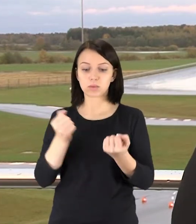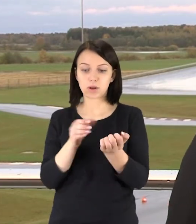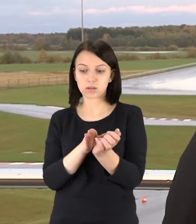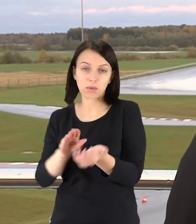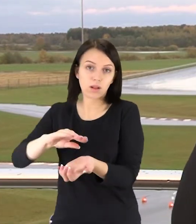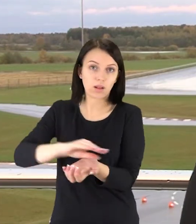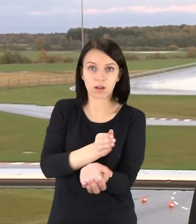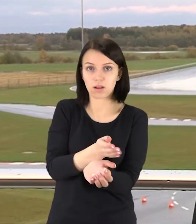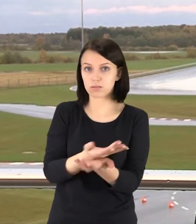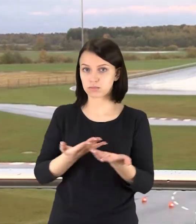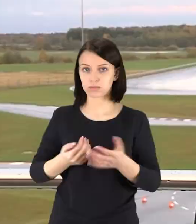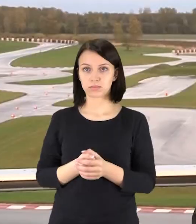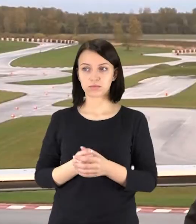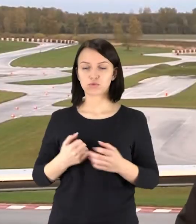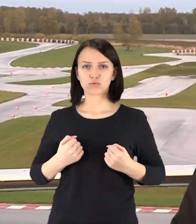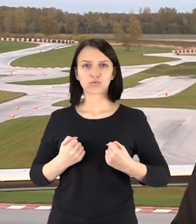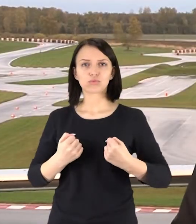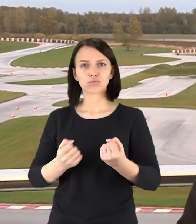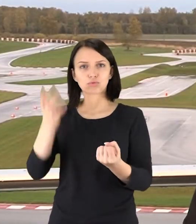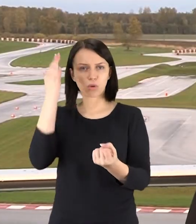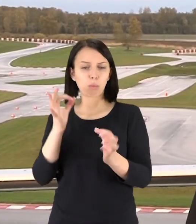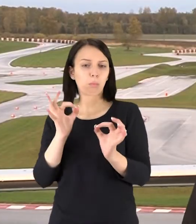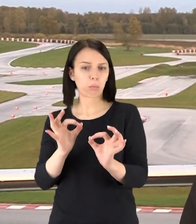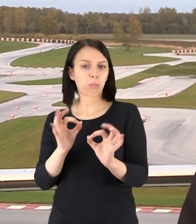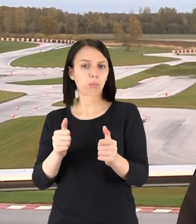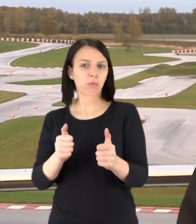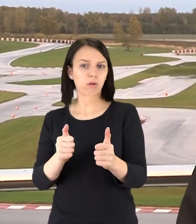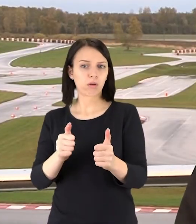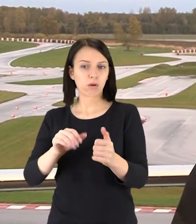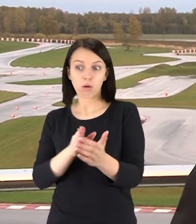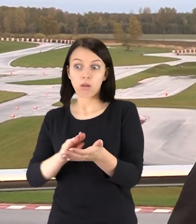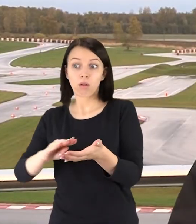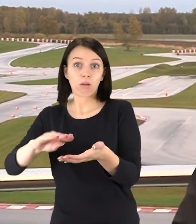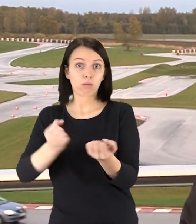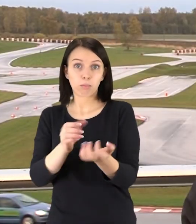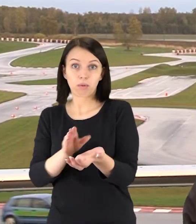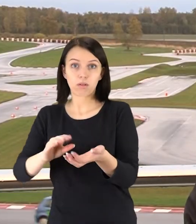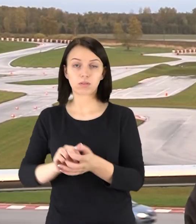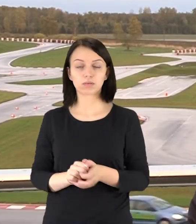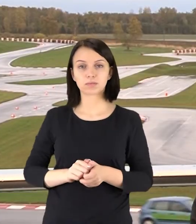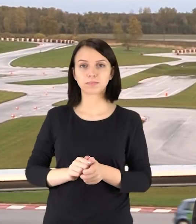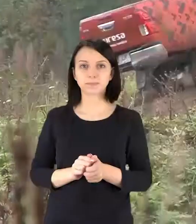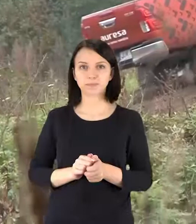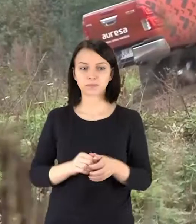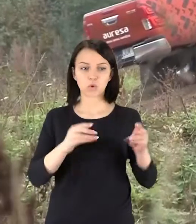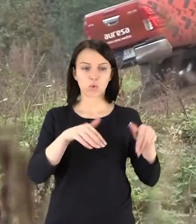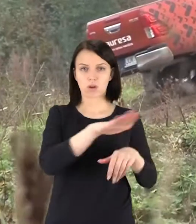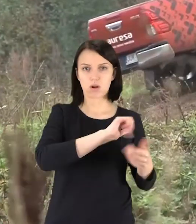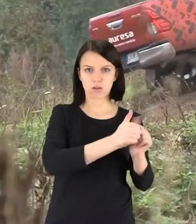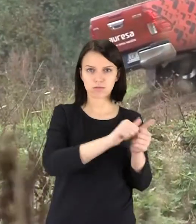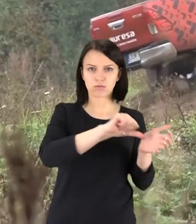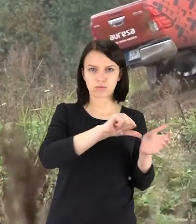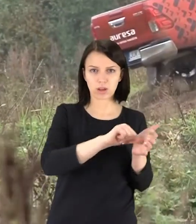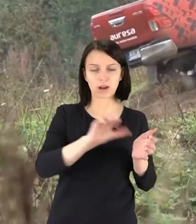užnešimai, paslidimai. Važiuoju, važiuoju ir atrodo lygi ir gerai, bet poks paima ir slista automobilis iš šona. O Dakaro